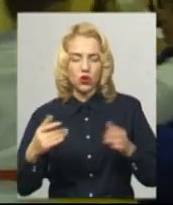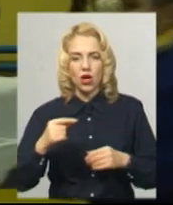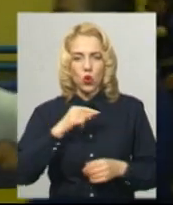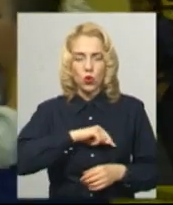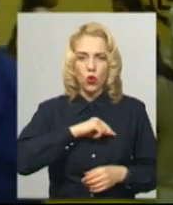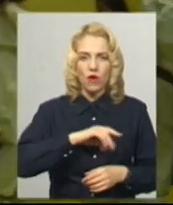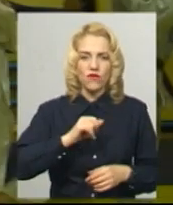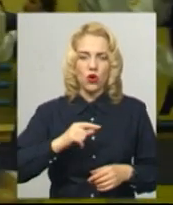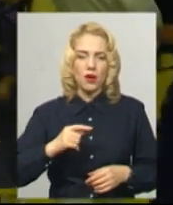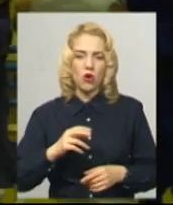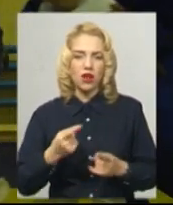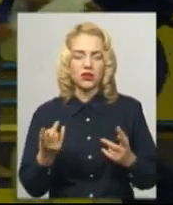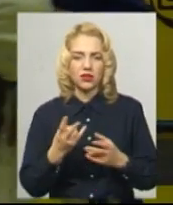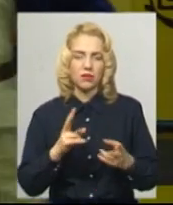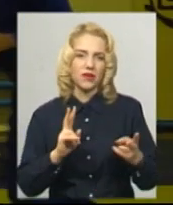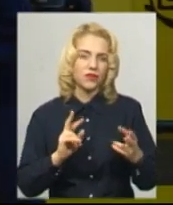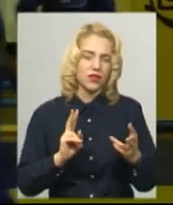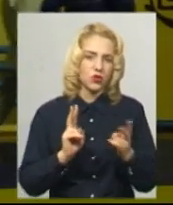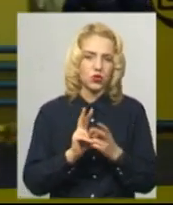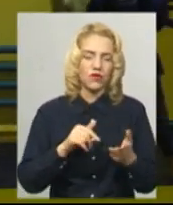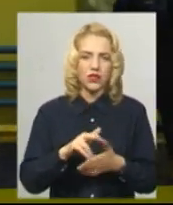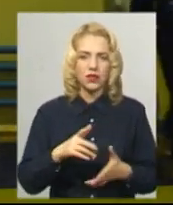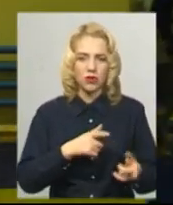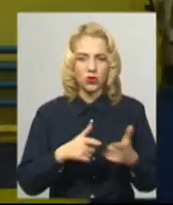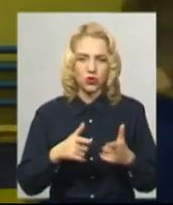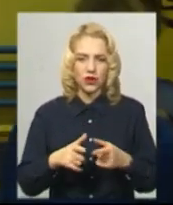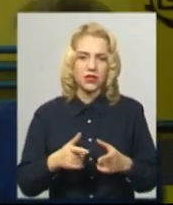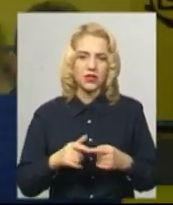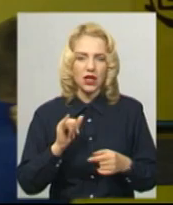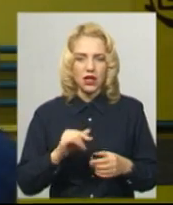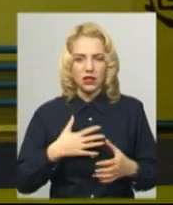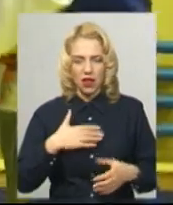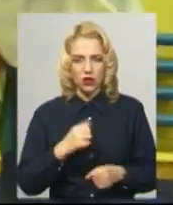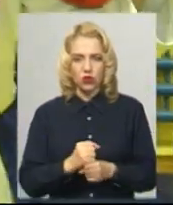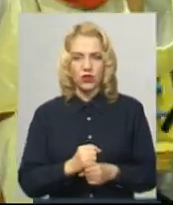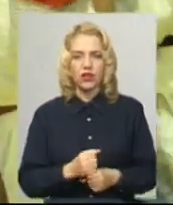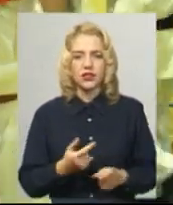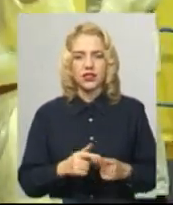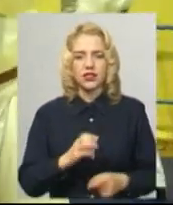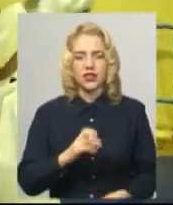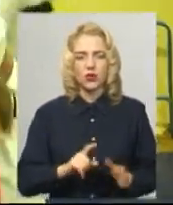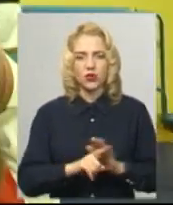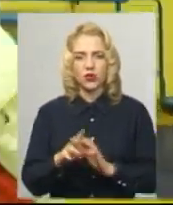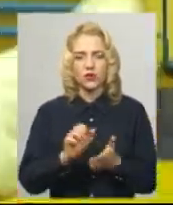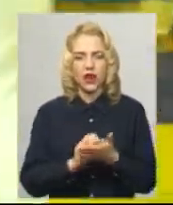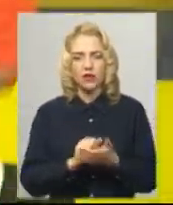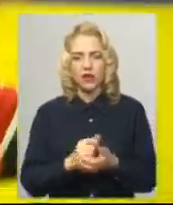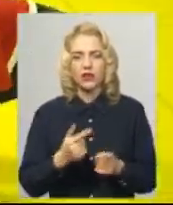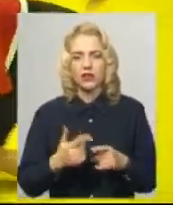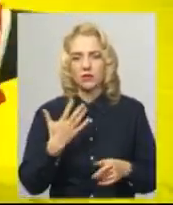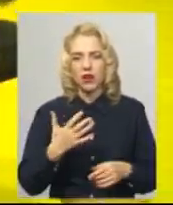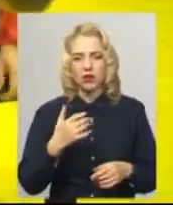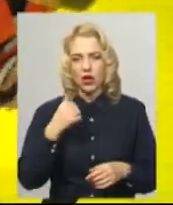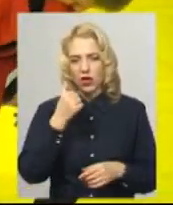тому що на кожну зустріч треба вийти, підготуватися, як морально вийти, як налаштуватися. Станіслав почав займатися боротьбою ще з п'яти